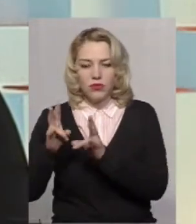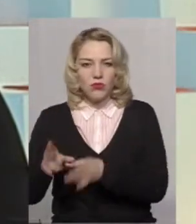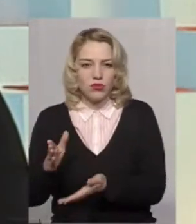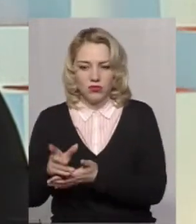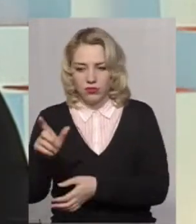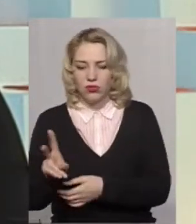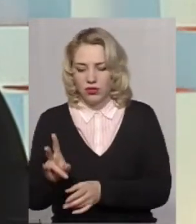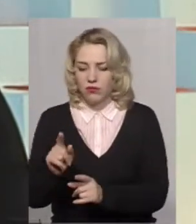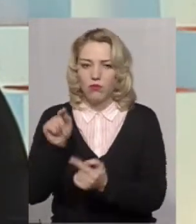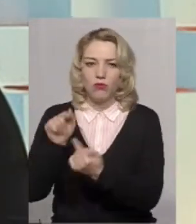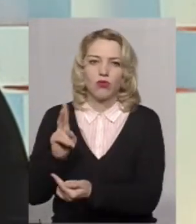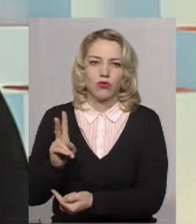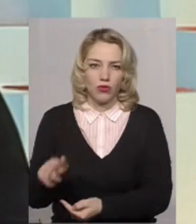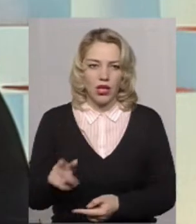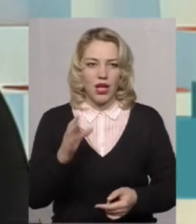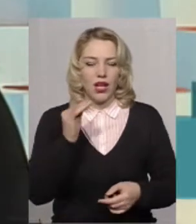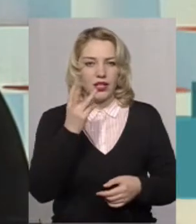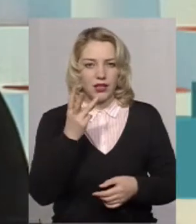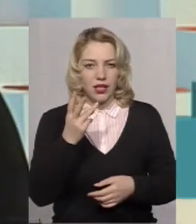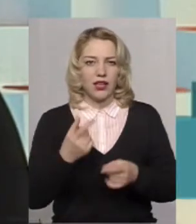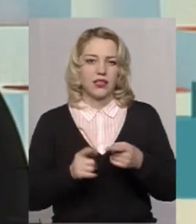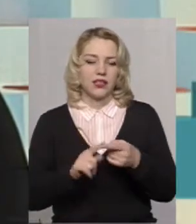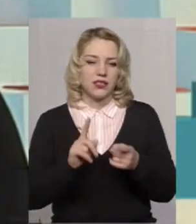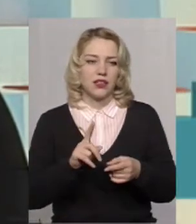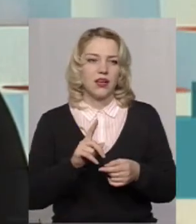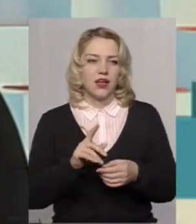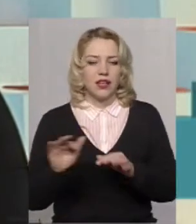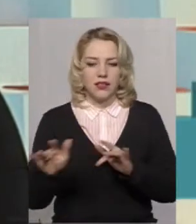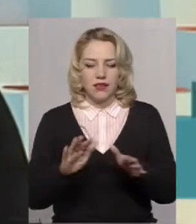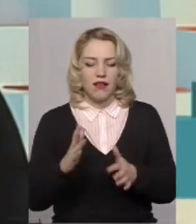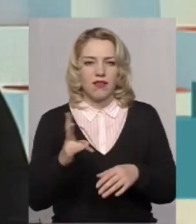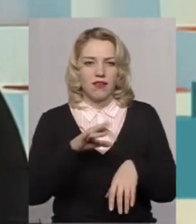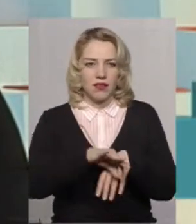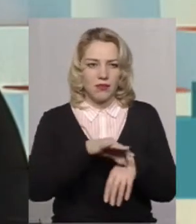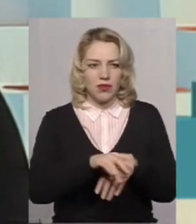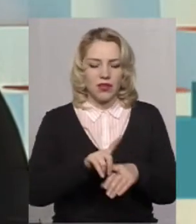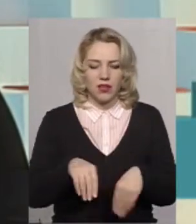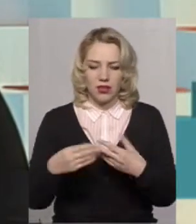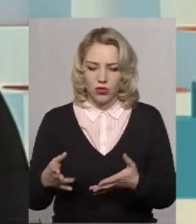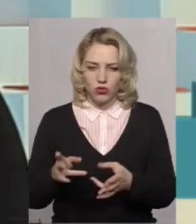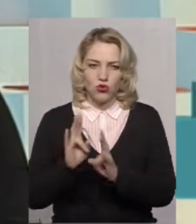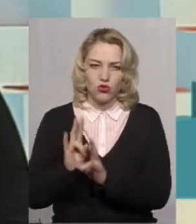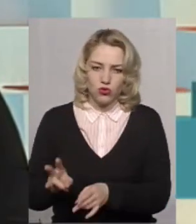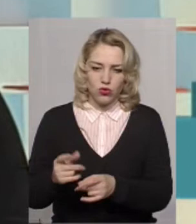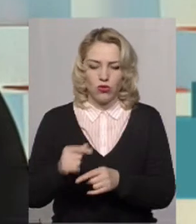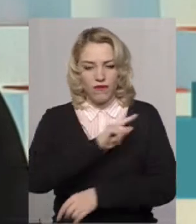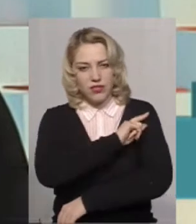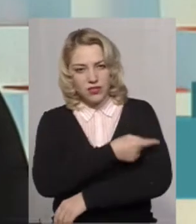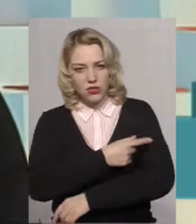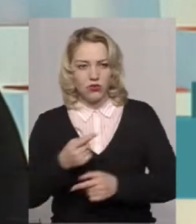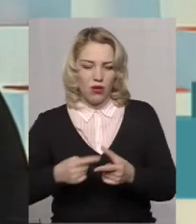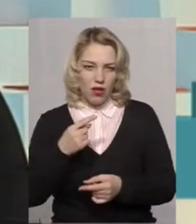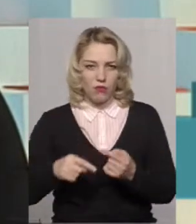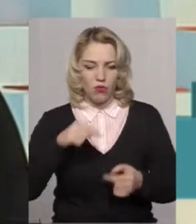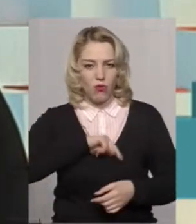можуть бути і свідки. Ну і третя ознака – це діяння, які вчиняються крибником, заподіють шкоду фізичному або психологічному стану здоров